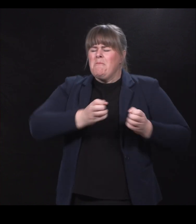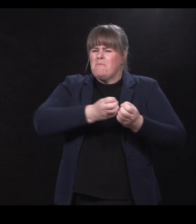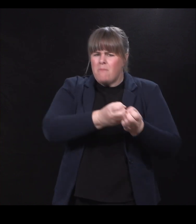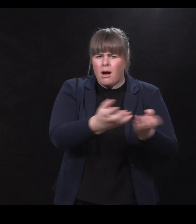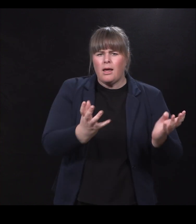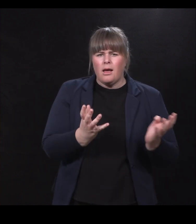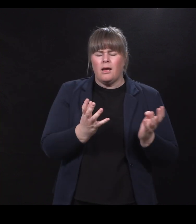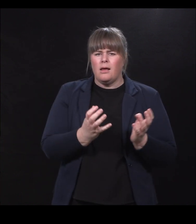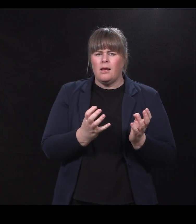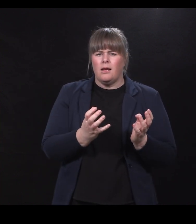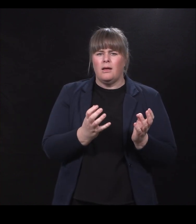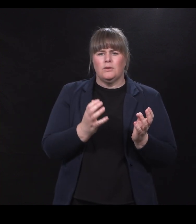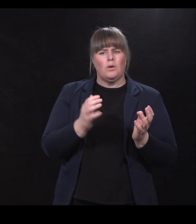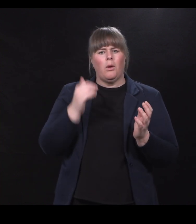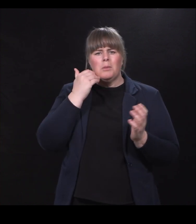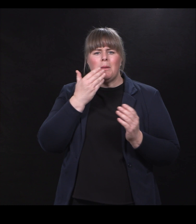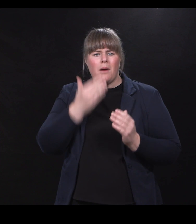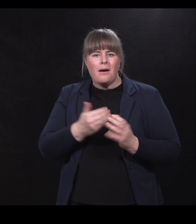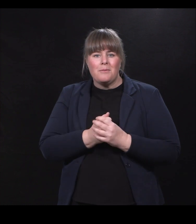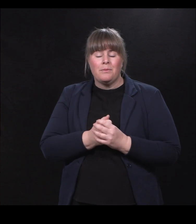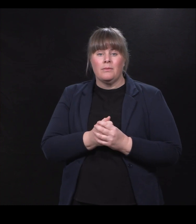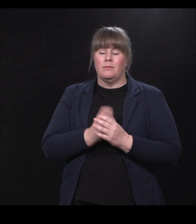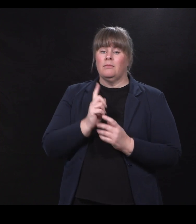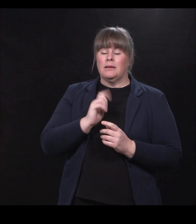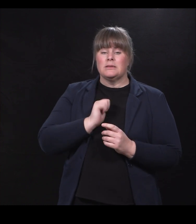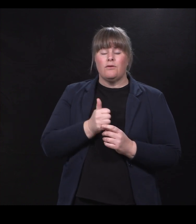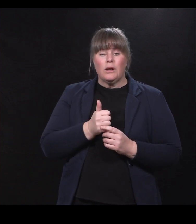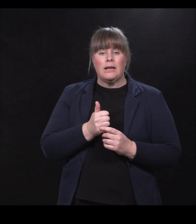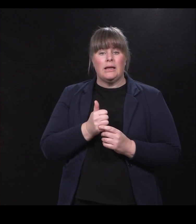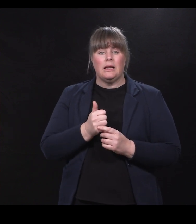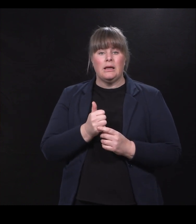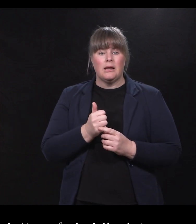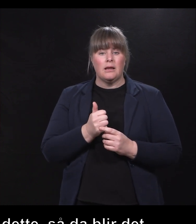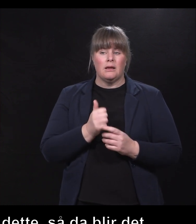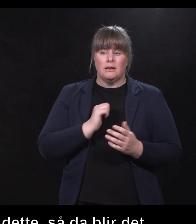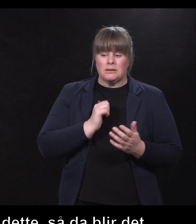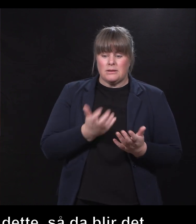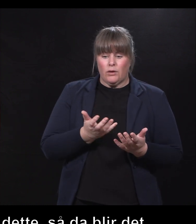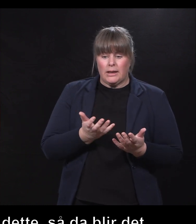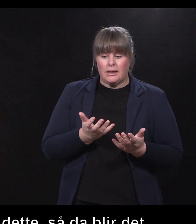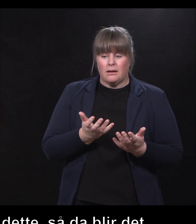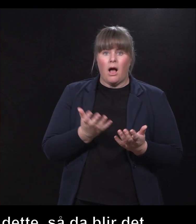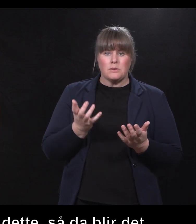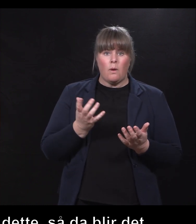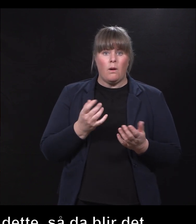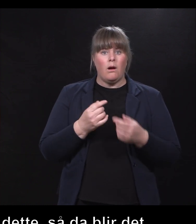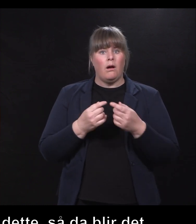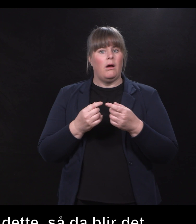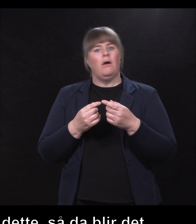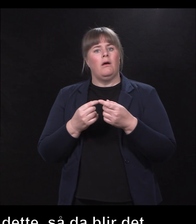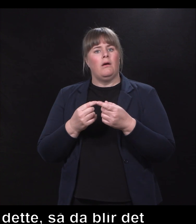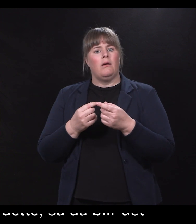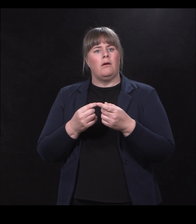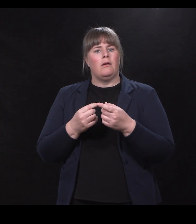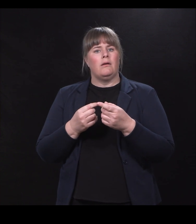så da blir dette bra. Men de trenger noen som bidrar til å